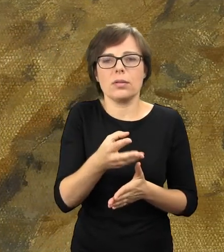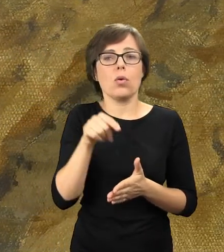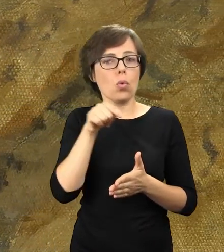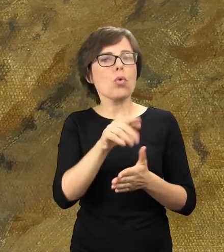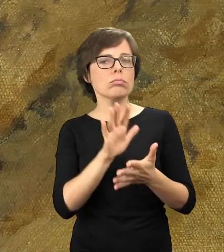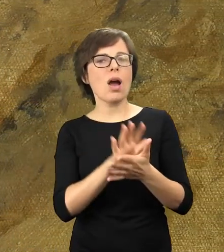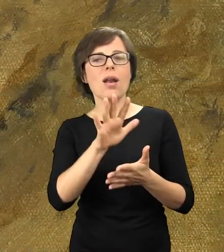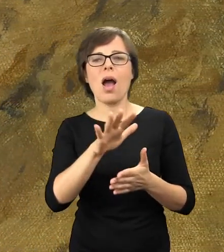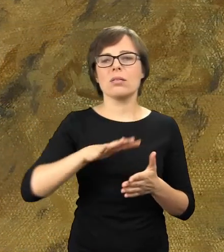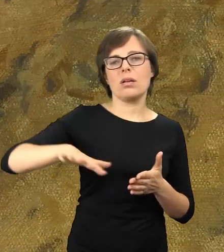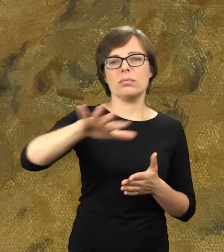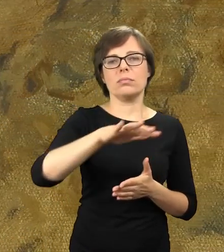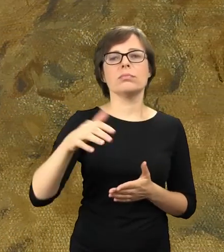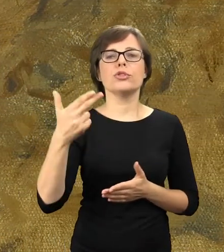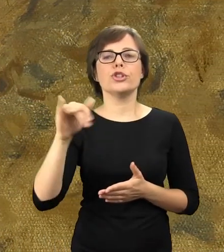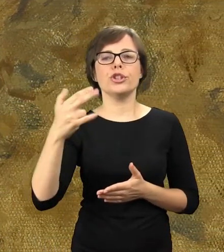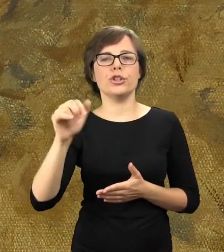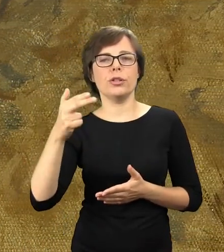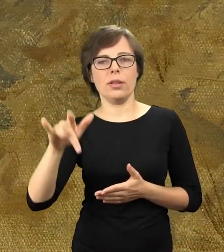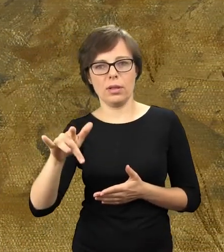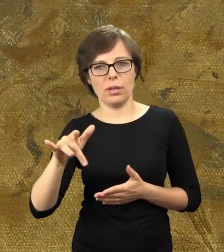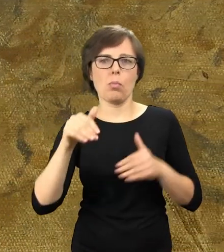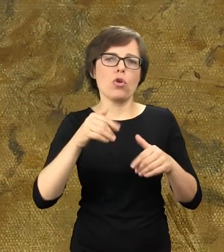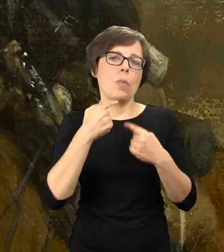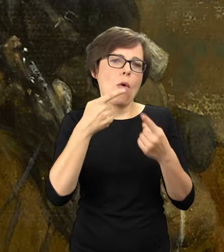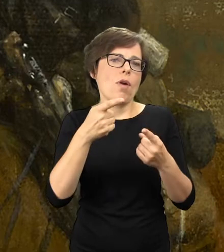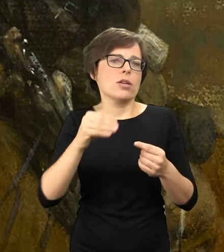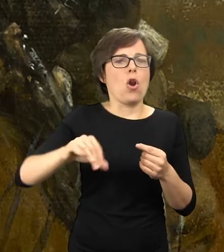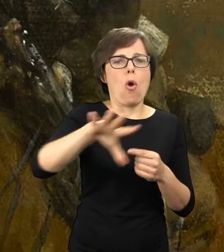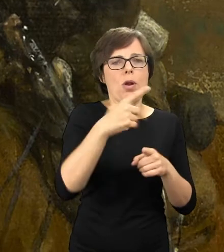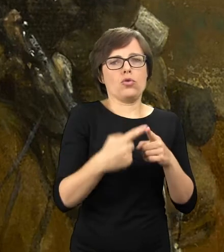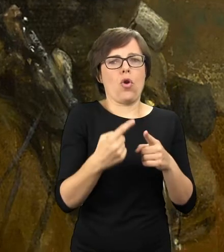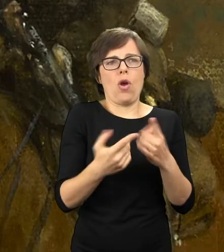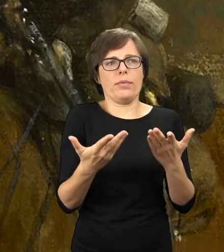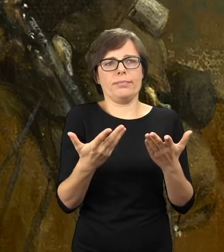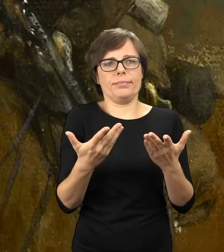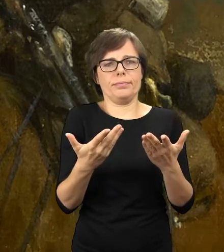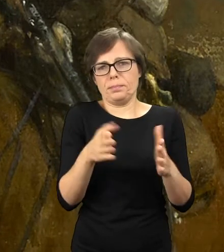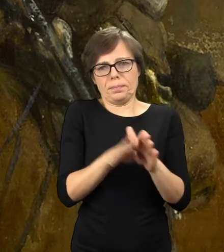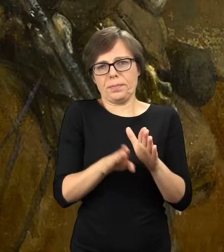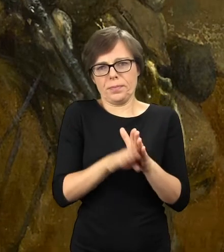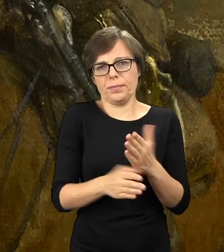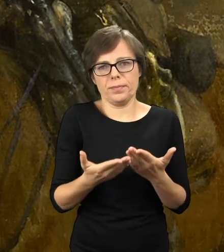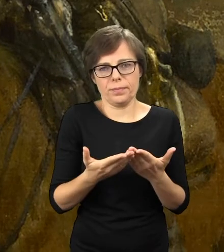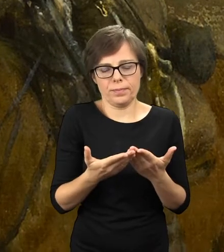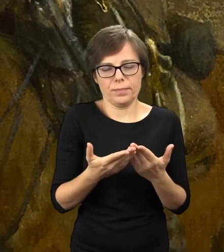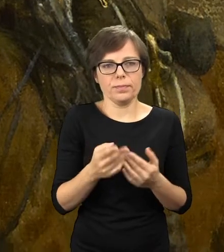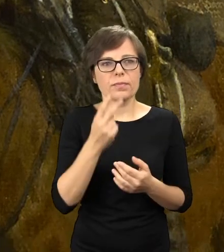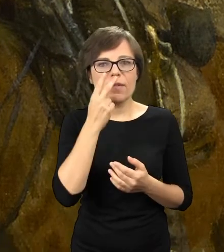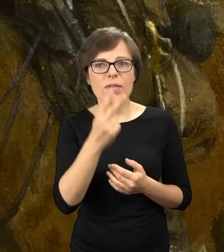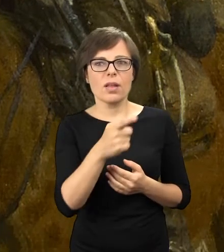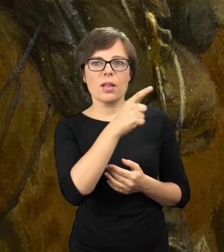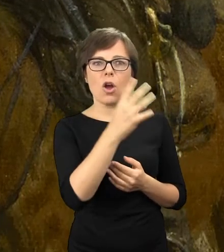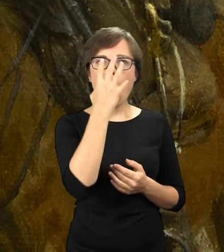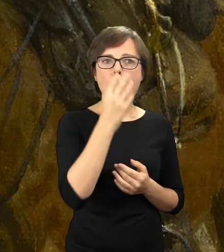obszarze, można byłoby powiedzieć nijakim. Wyczuwalne jest pewnego rodzaju napięcie